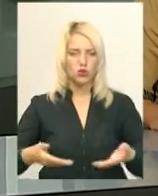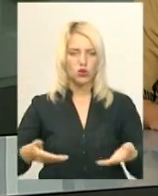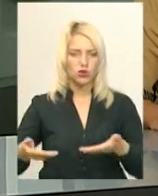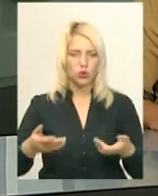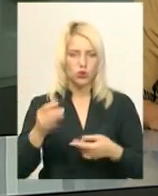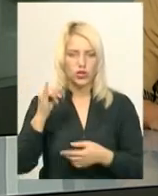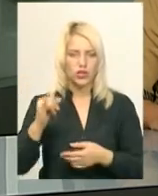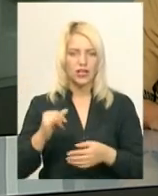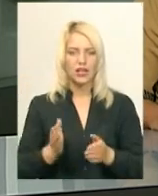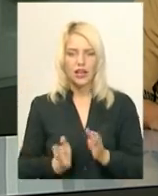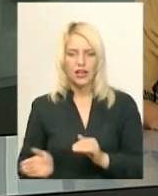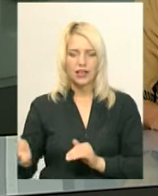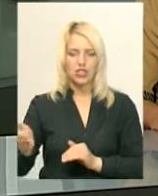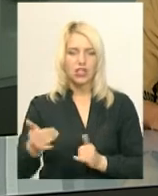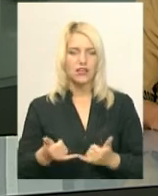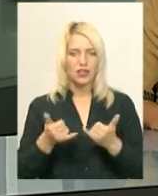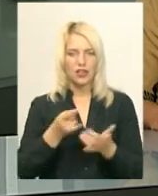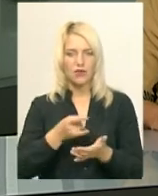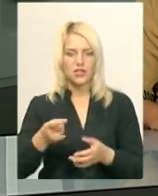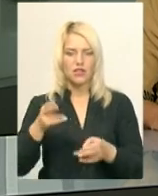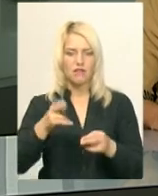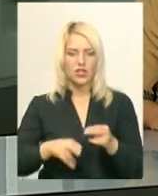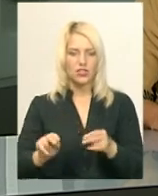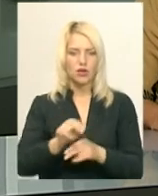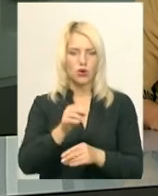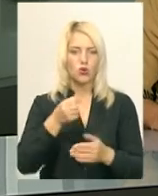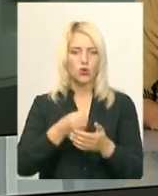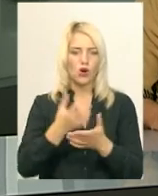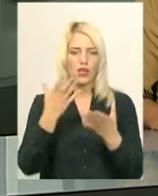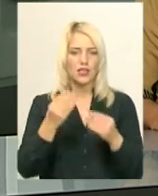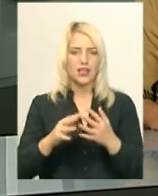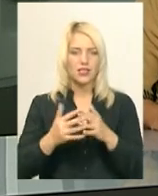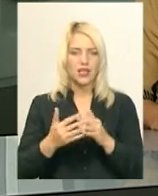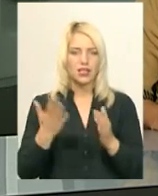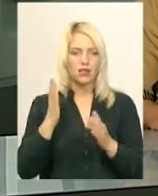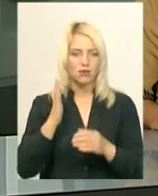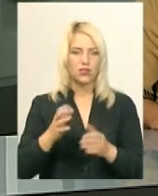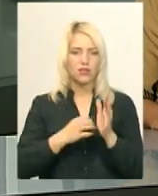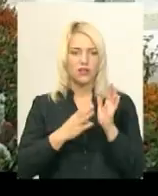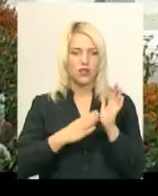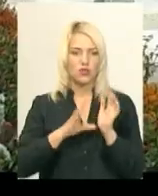Завершити реконструкцію планують до Дня селища, яке в Новій Ушиці визначають 19 вересня.